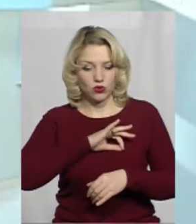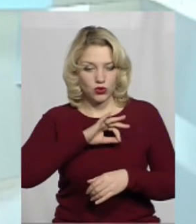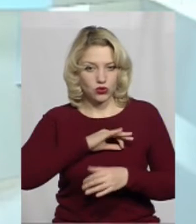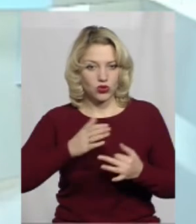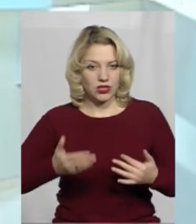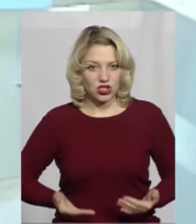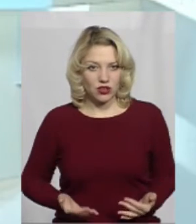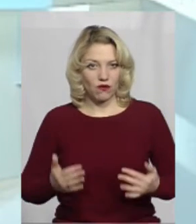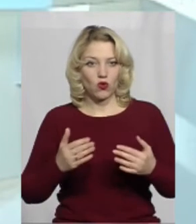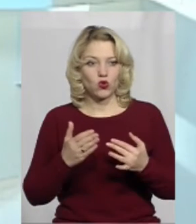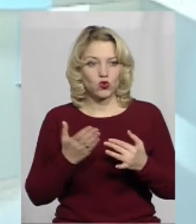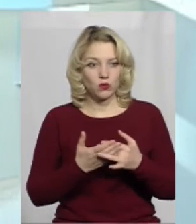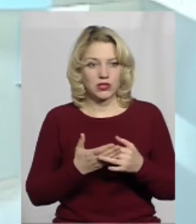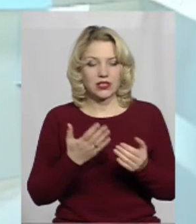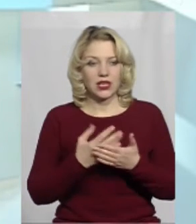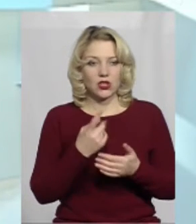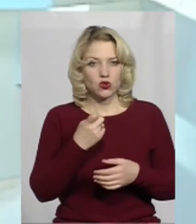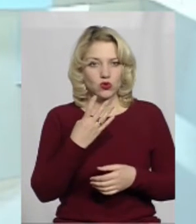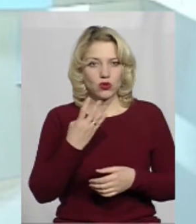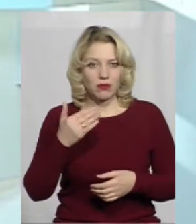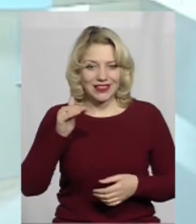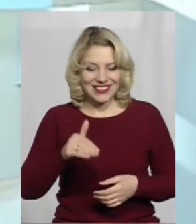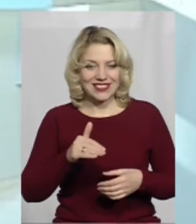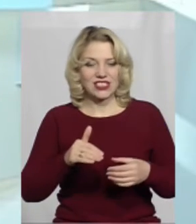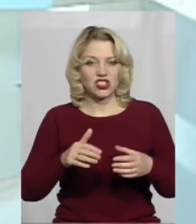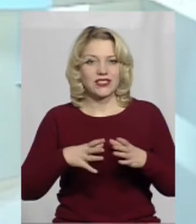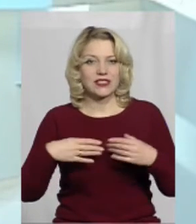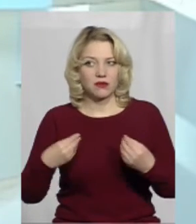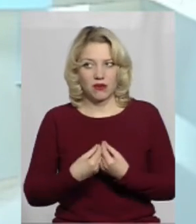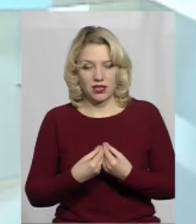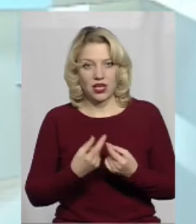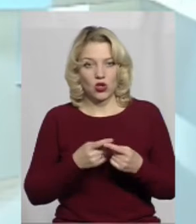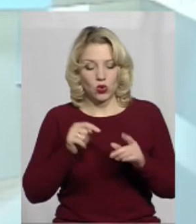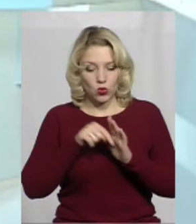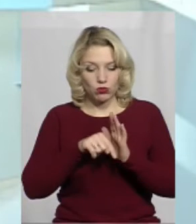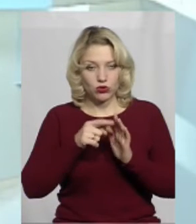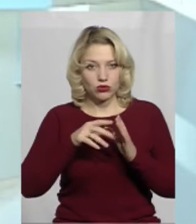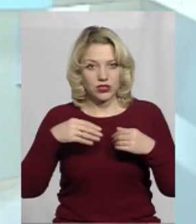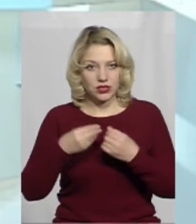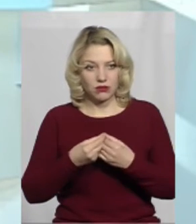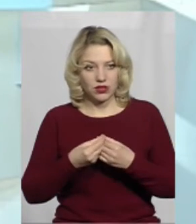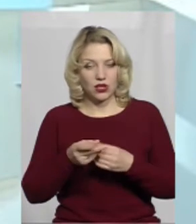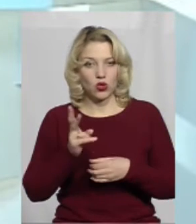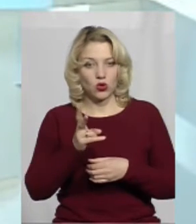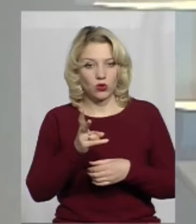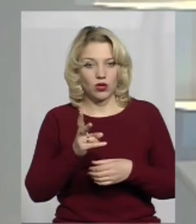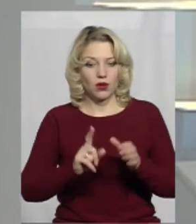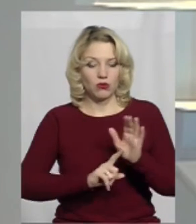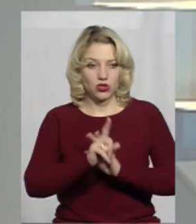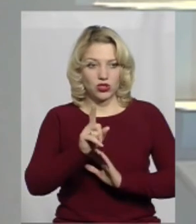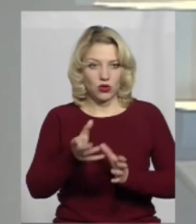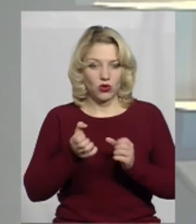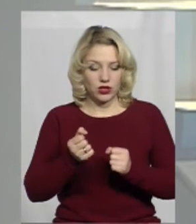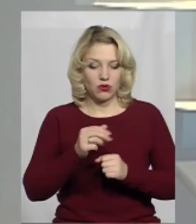житловою субсидією близько 145 тисяч сімей. Тобто, ці сім'ї, які її почали